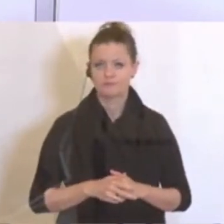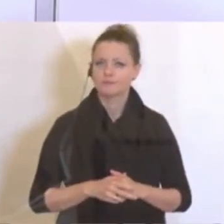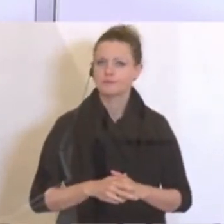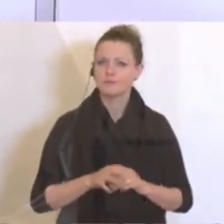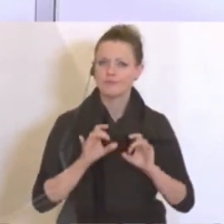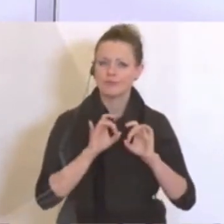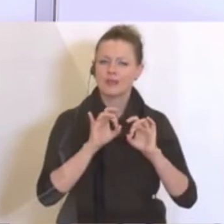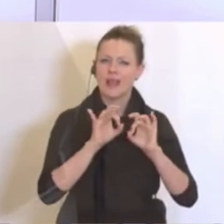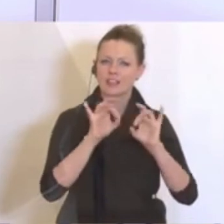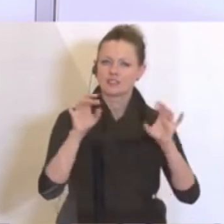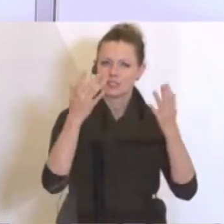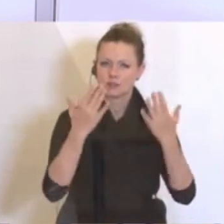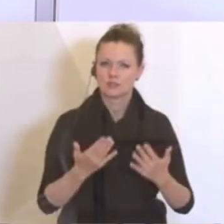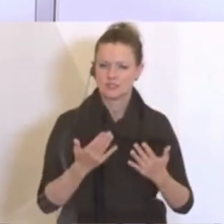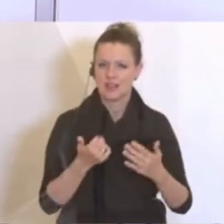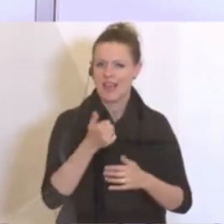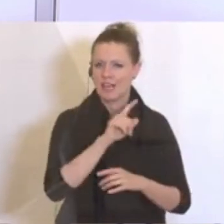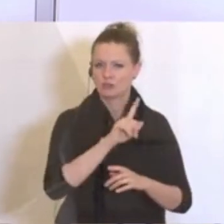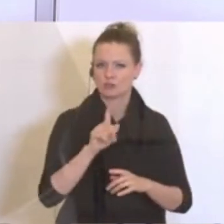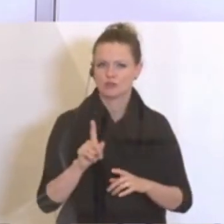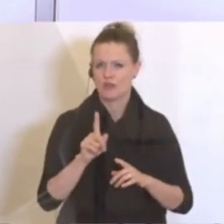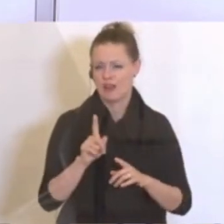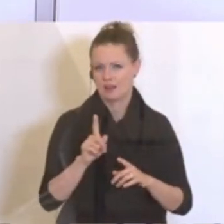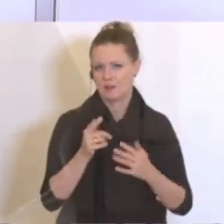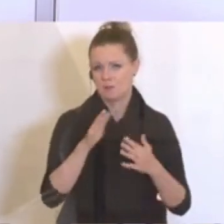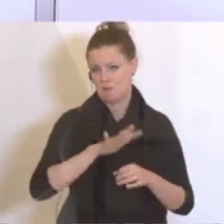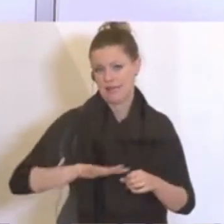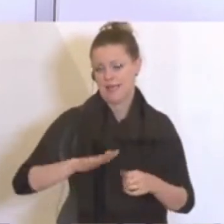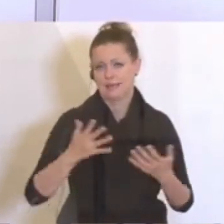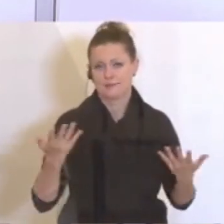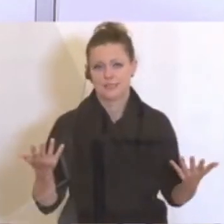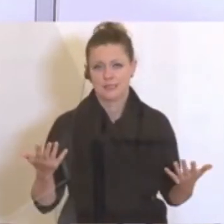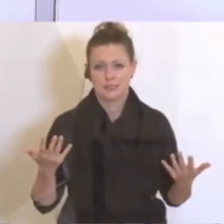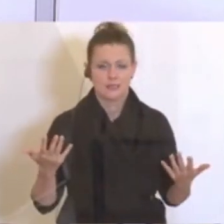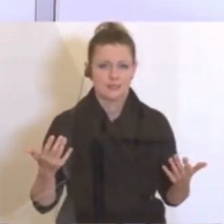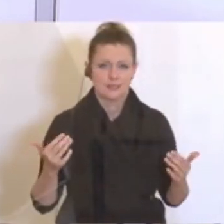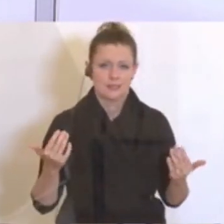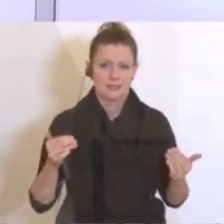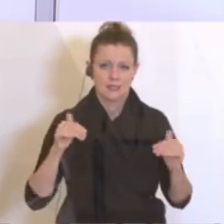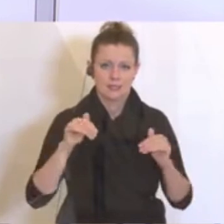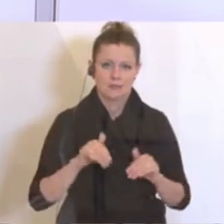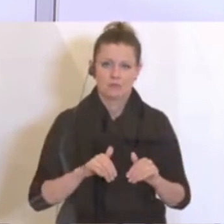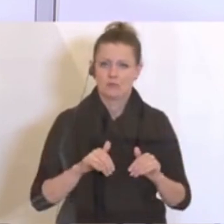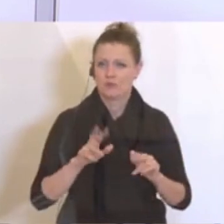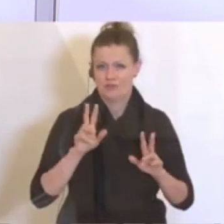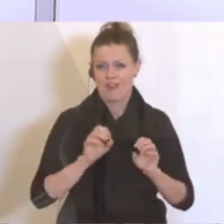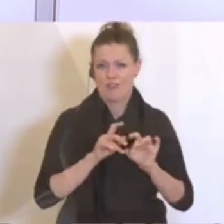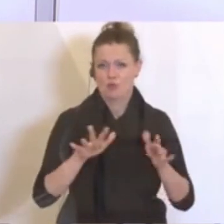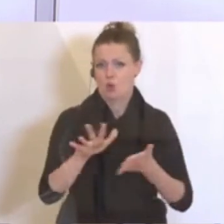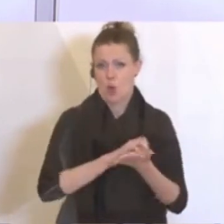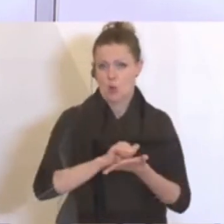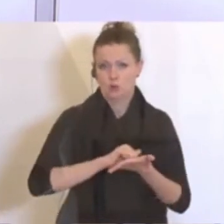einstelligen Bereich haben, naja, dann müssen Sie de facto das Virus ganz auslöschen